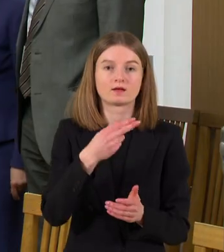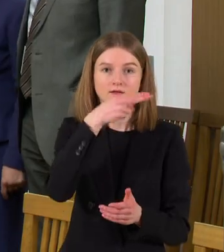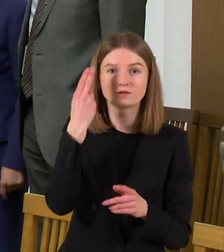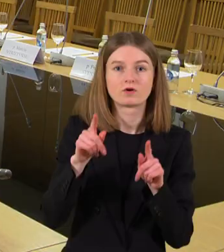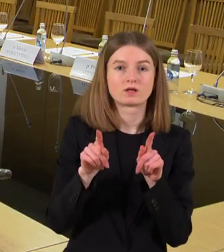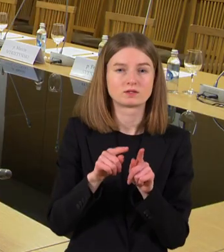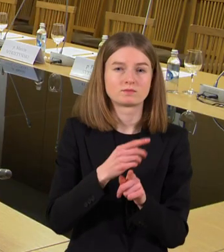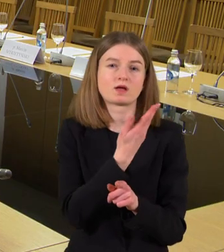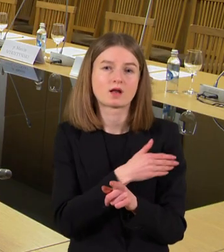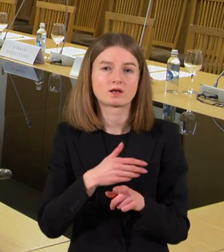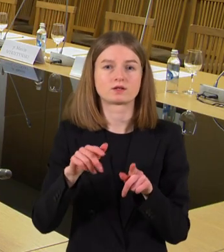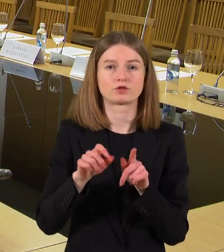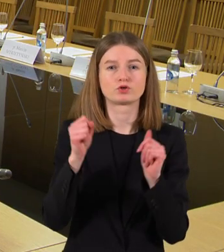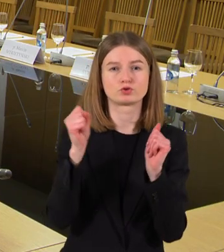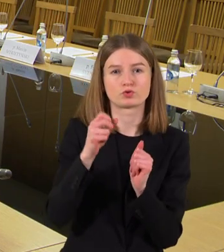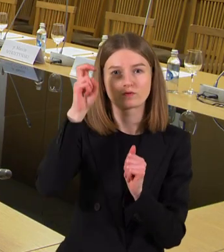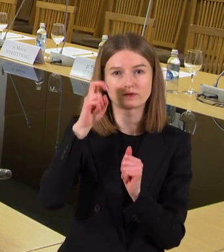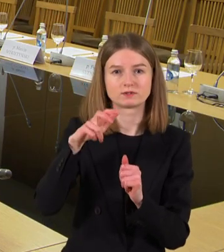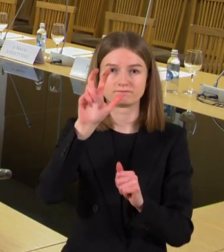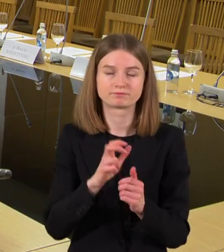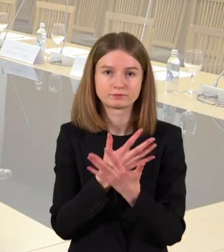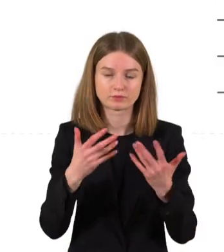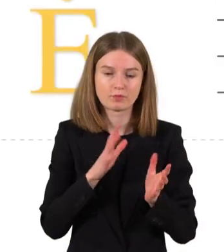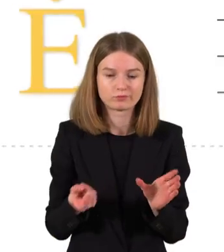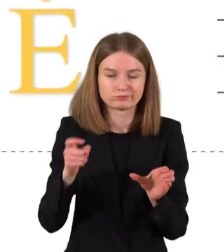prisidėti priebaikoto Rusijos dalyvavimo atveju.